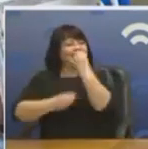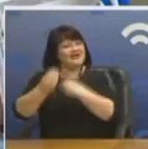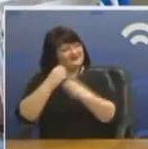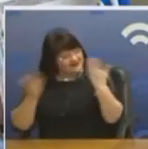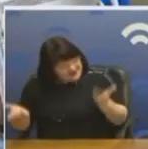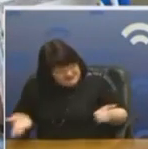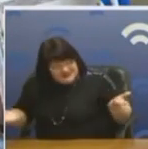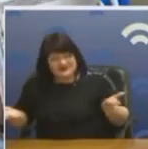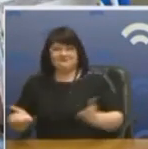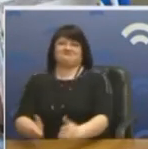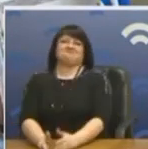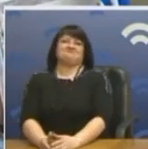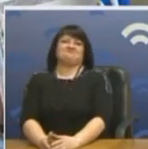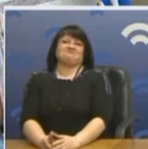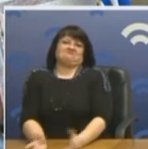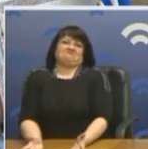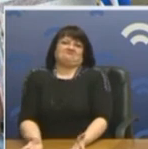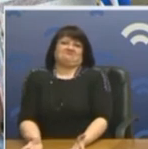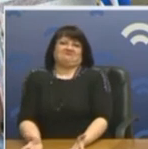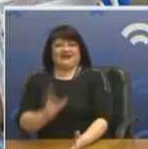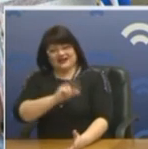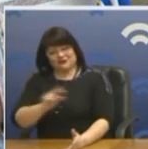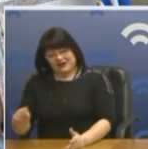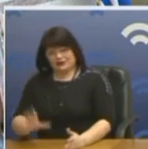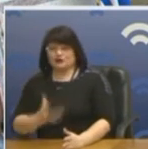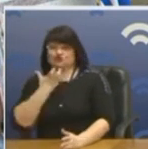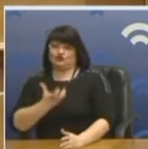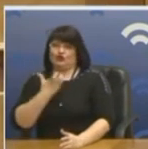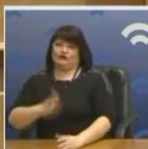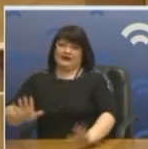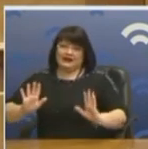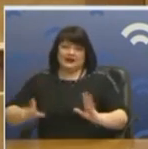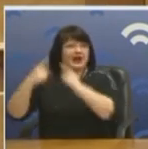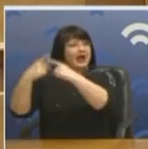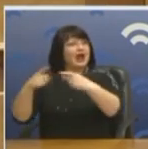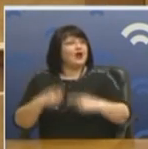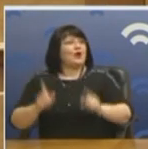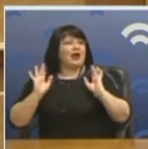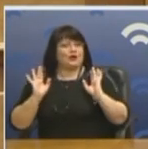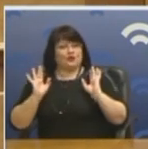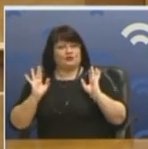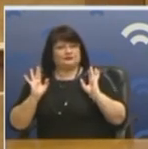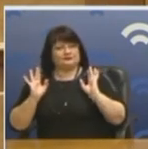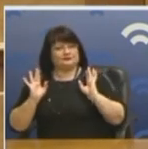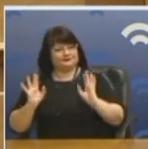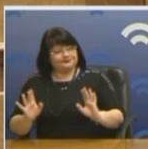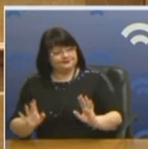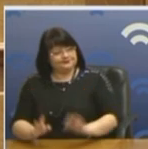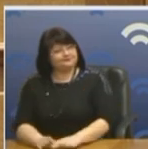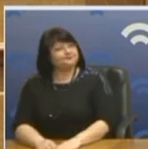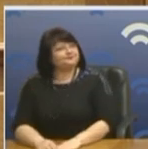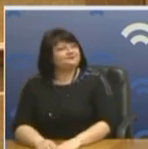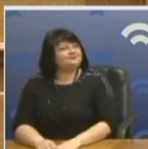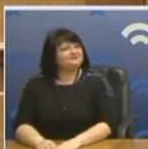αμνοερήφια. Λέω λοιπόν το εξής. Για να σοβαρευτούμε λίγο. Γιατί άλλο θέλω να σας πω σ' πρώτα της ελληνικής λύσεως. Δίνετε 800 ευρώ.